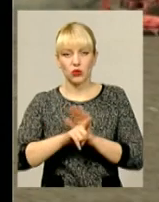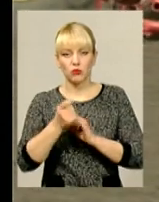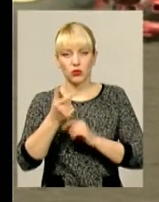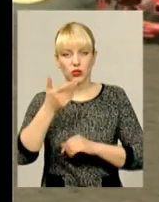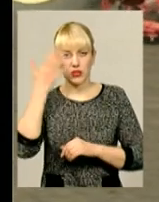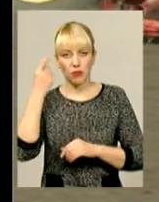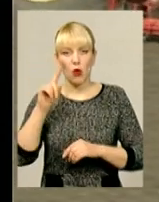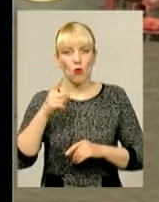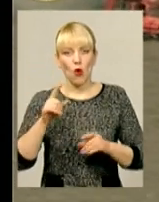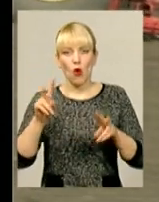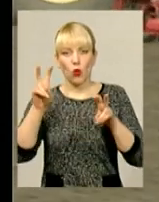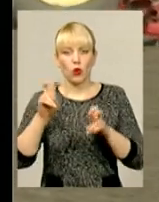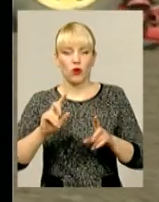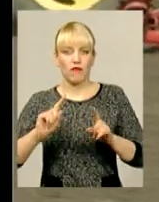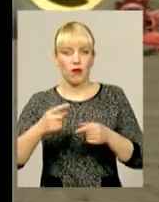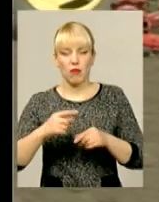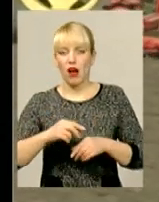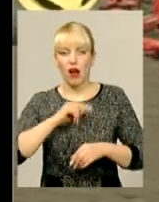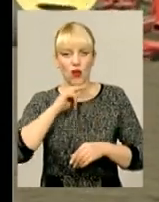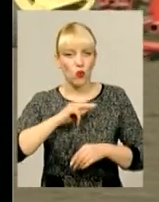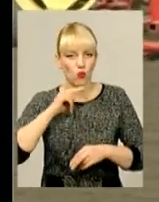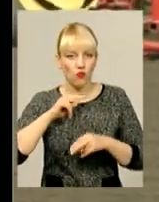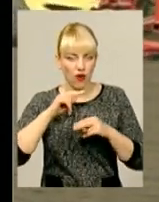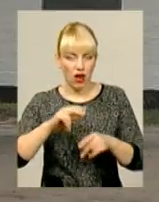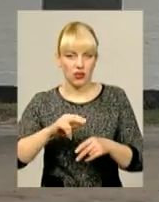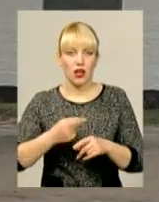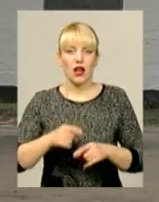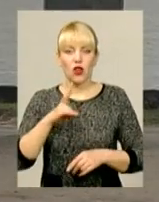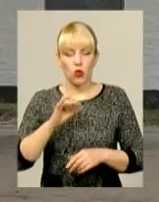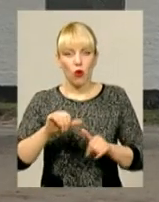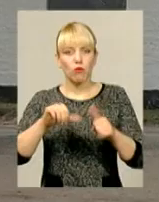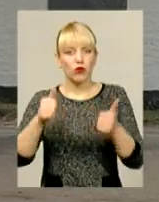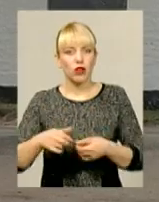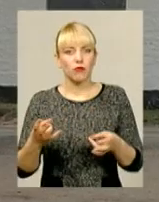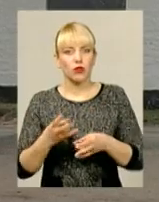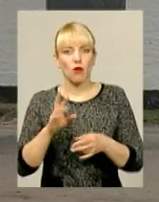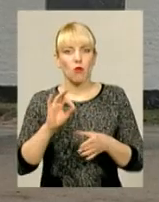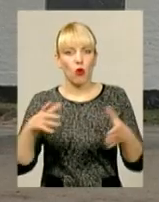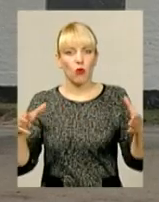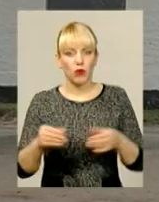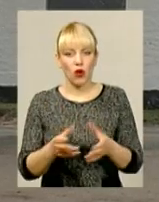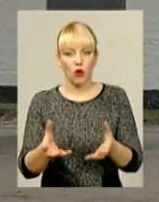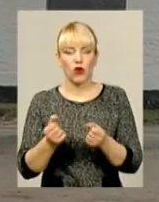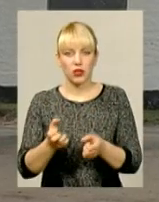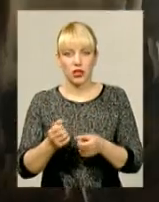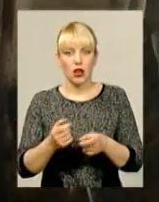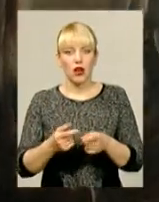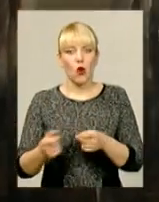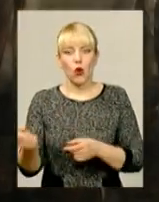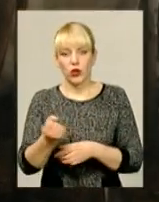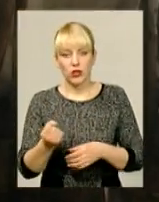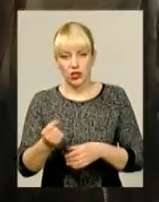Бо ж культура вимагає до себе посиленої уваги й догляду. Але буряки потрібні, адже в кооперативі утримують чимале поголів'я ВРХ,